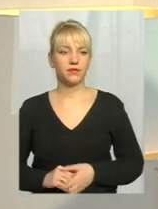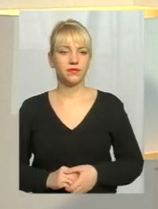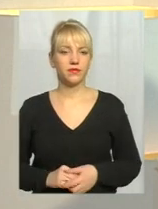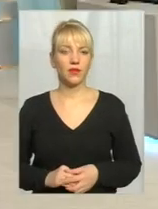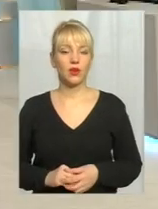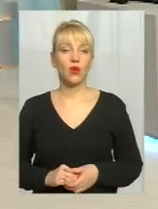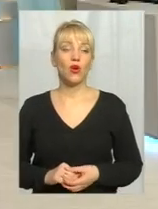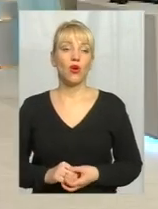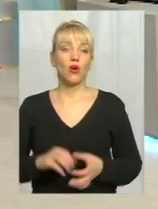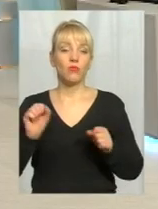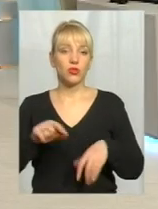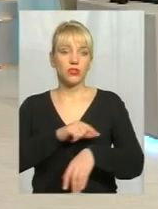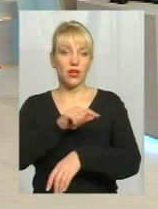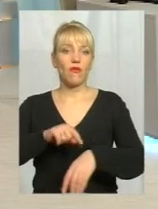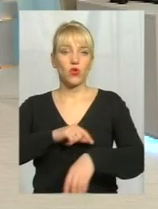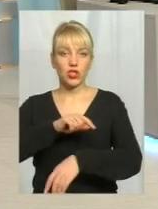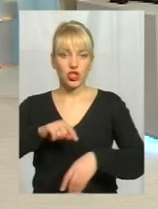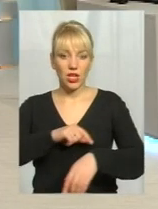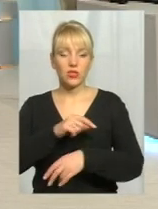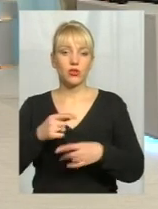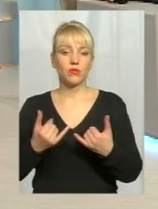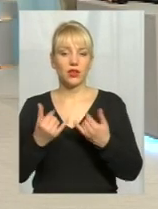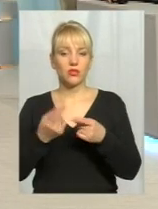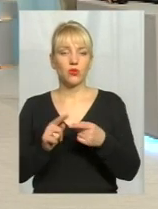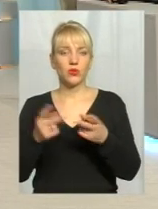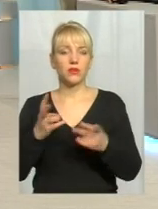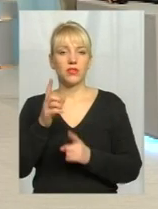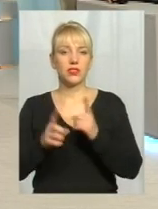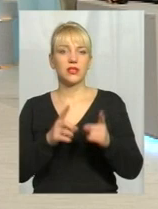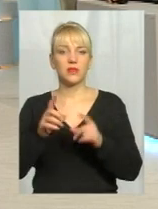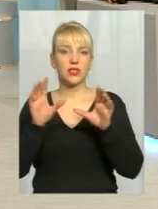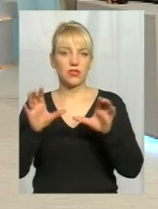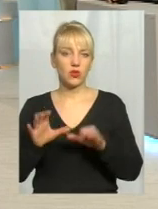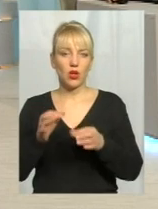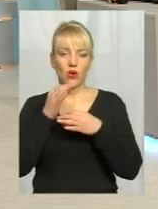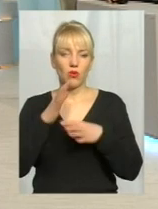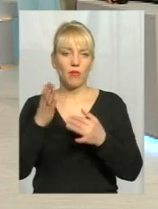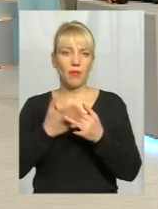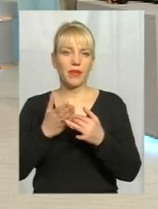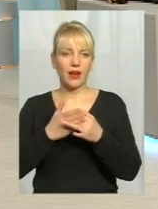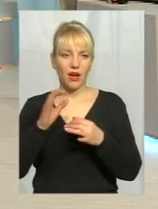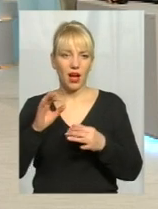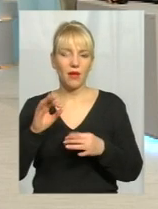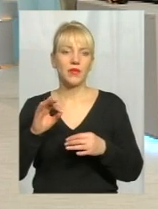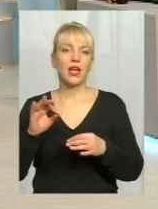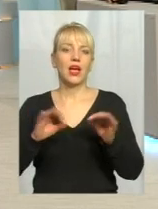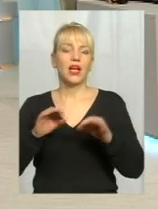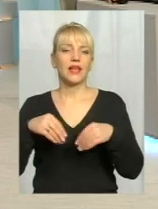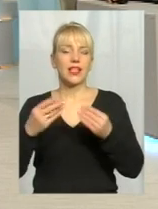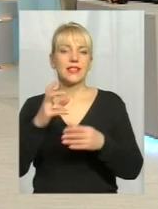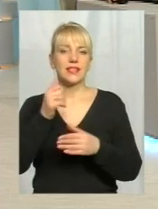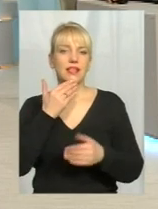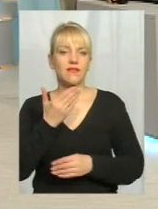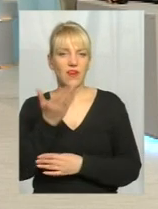Можливо, з часом. Для цього необхідні зміни в законодавстві, тому що будь-яка пільга надається за зверненням. Тобто людина має